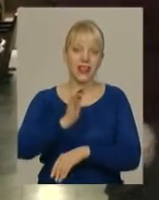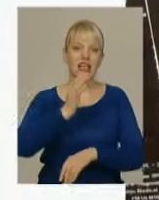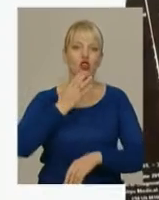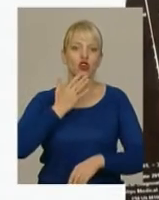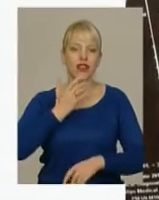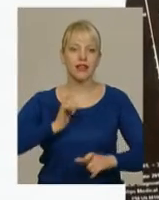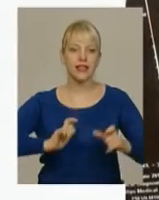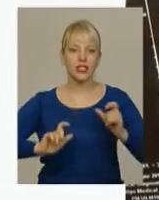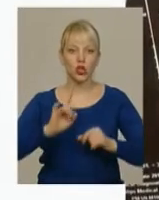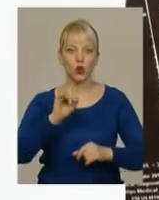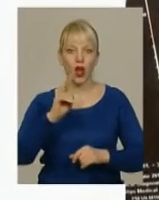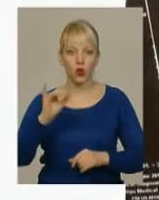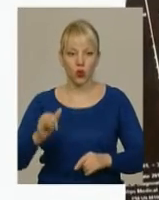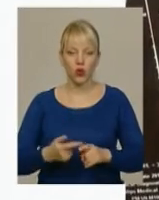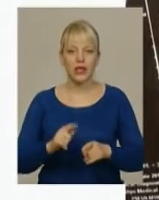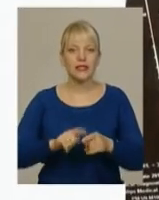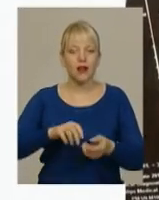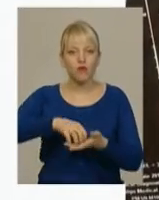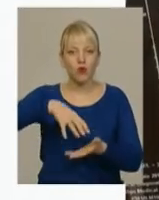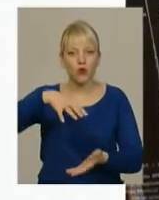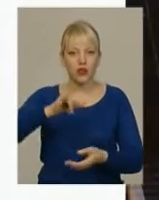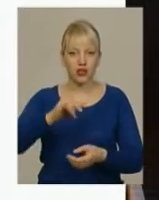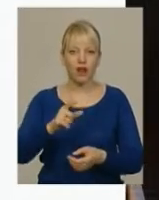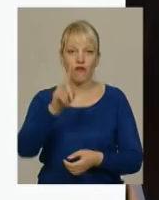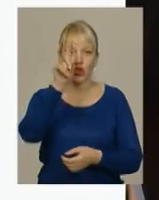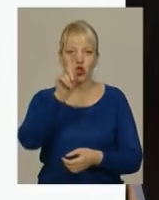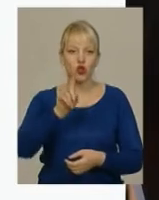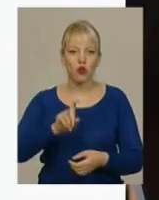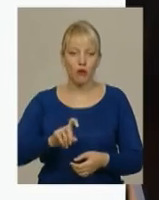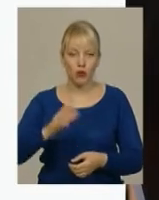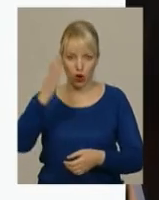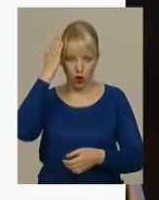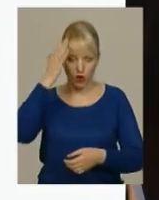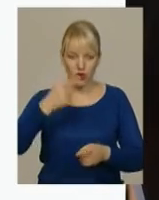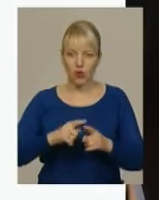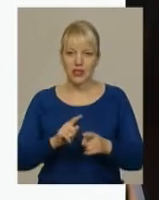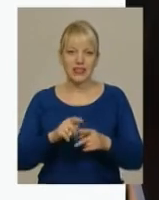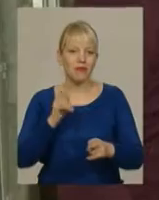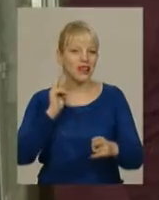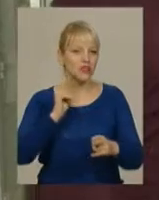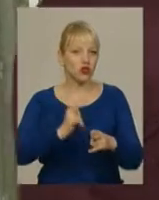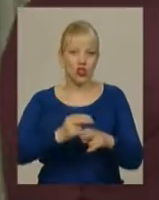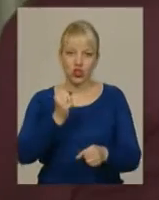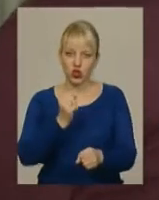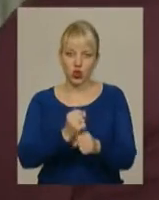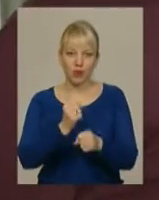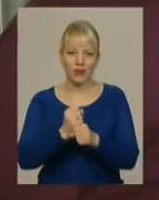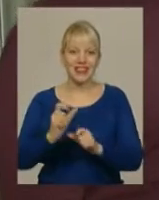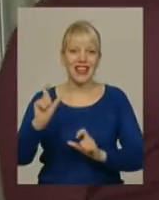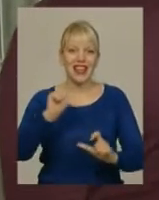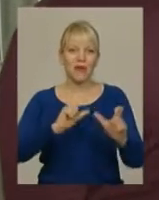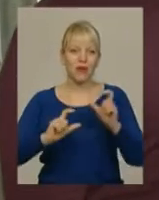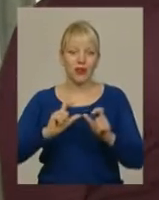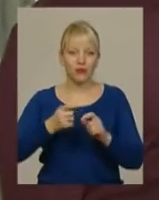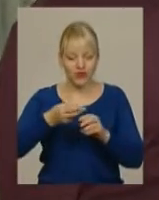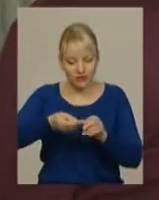раку. Опухлина знаходиться у стовбрі головного мозку, і це перешкоджає зробити біопсію, тож медики порадили спостерігати. Упродовж року, каже батько,